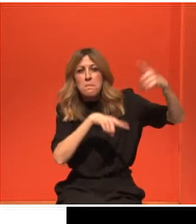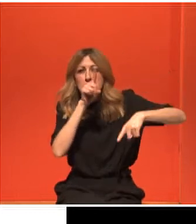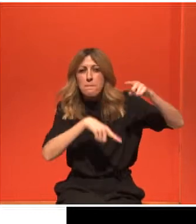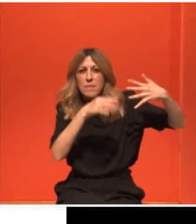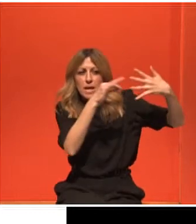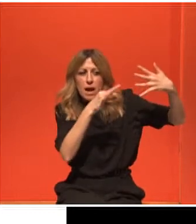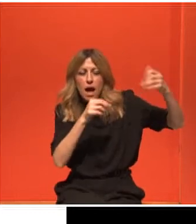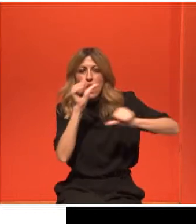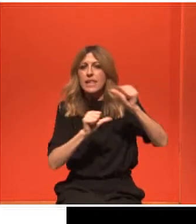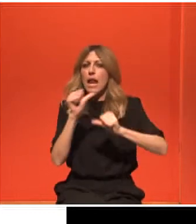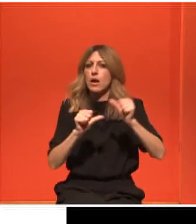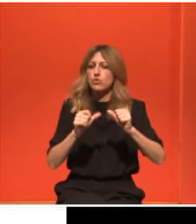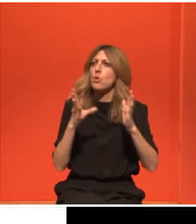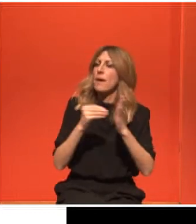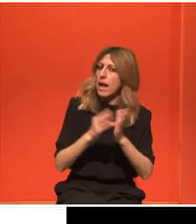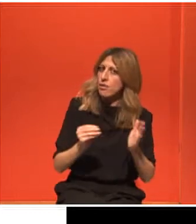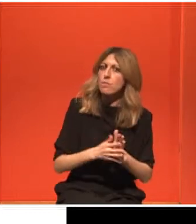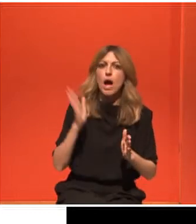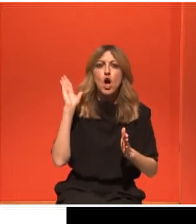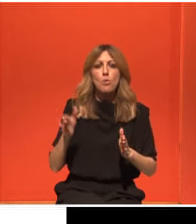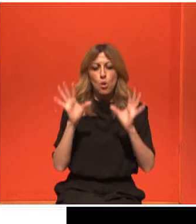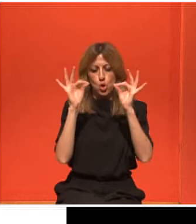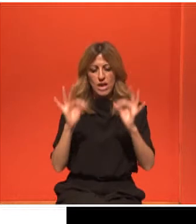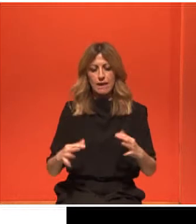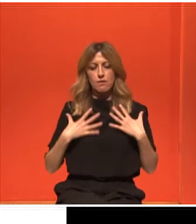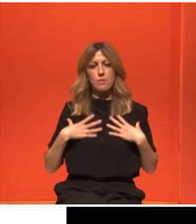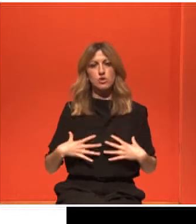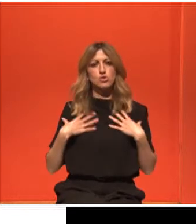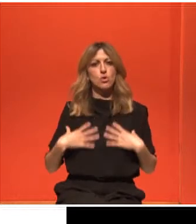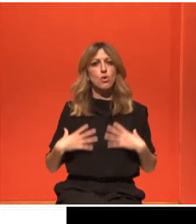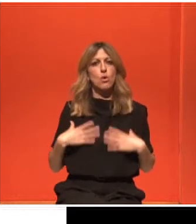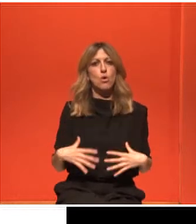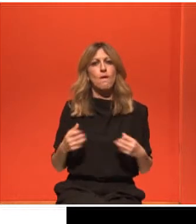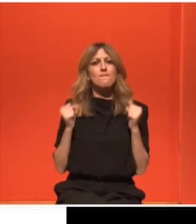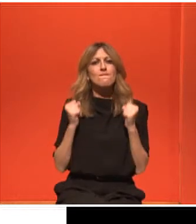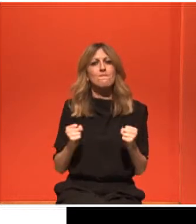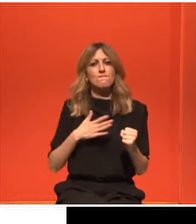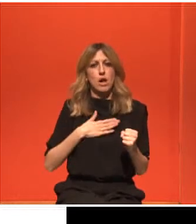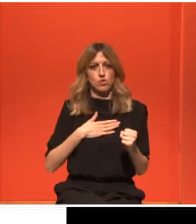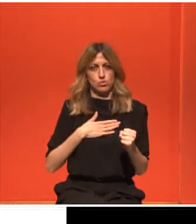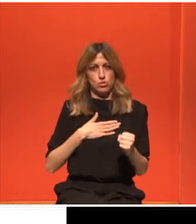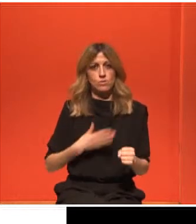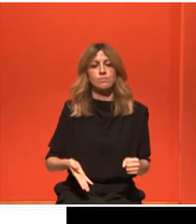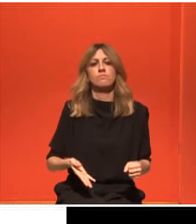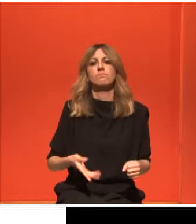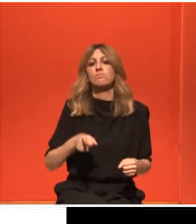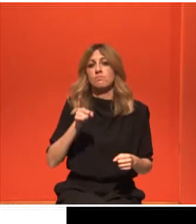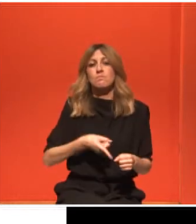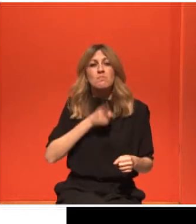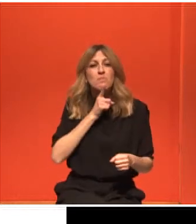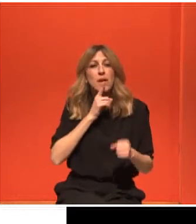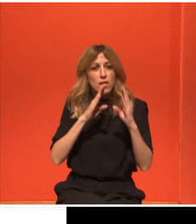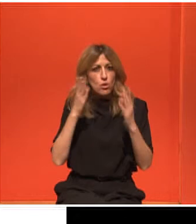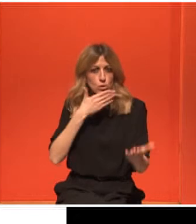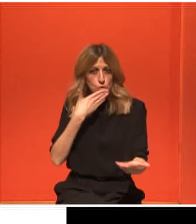σωματικό βάρος και η διατροφή. Το να κρατάμε ένα φυσιολογικό σωματικό βάρος, ειδικά μετά την εμμινόπαυση, και μια υγιεινή διατροφή,